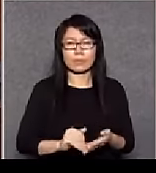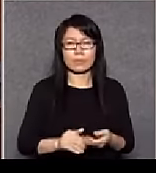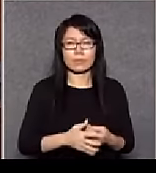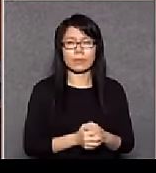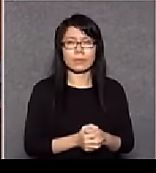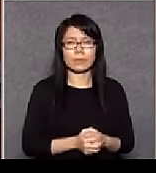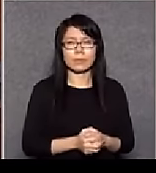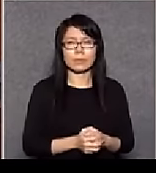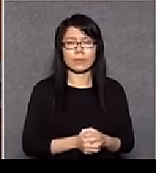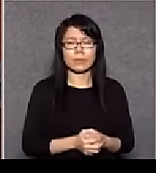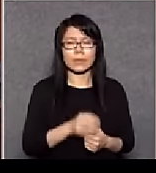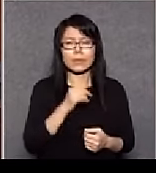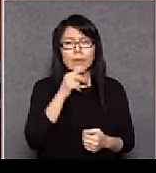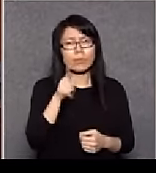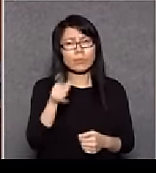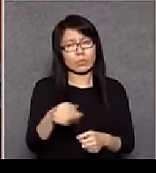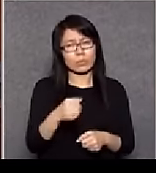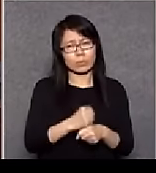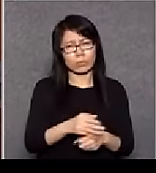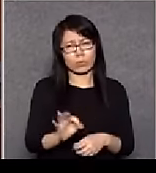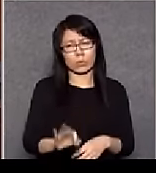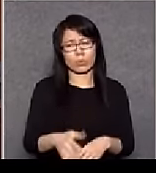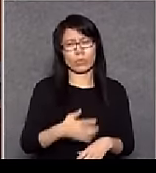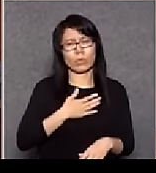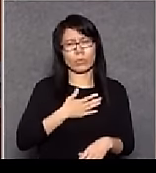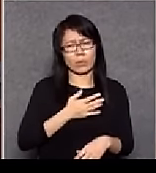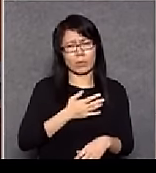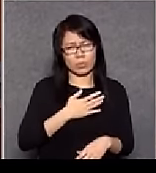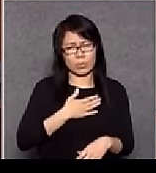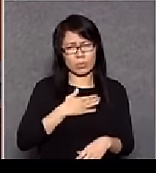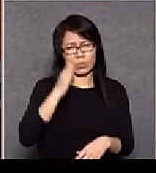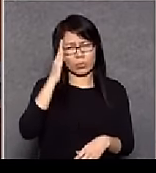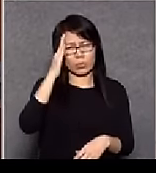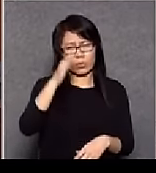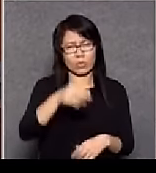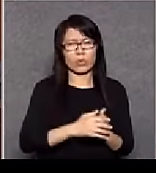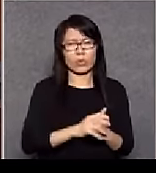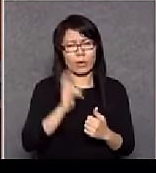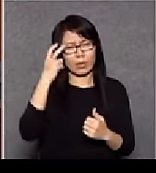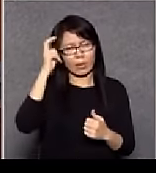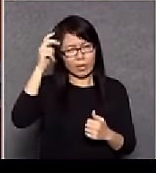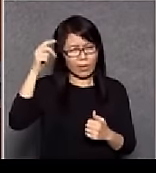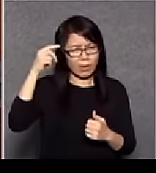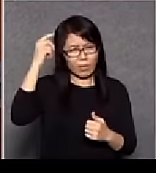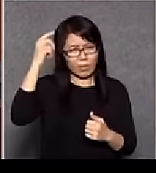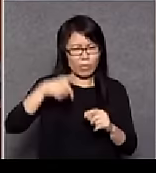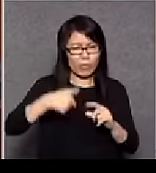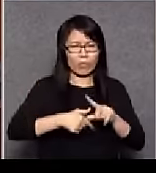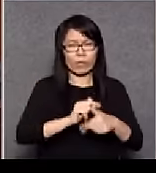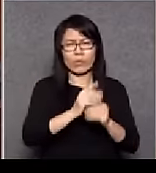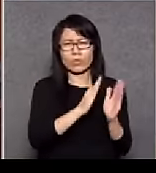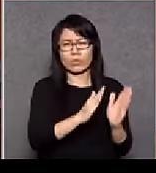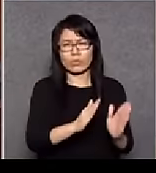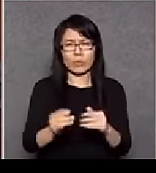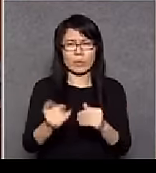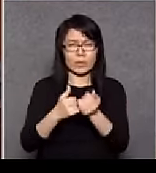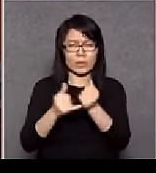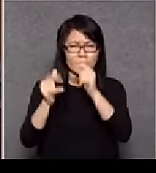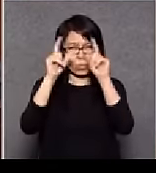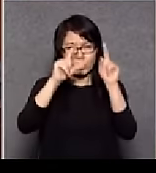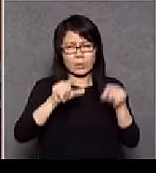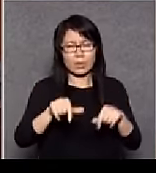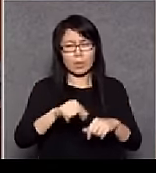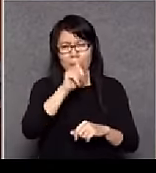如果你不敢做我更加擔心以後每個人都用這個思維去處理問題處理民生問題